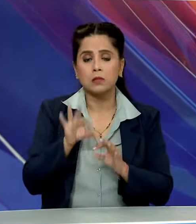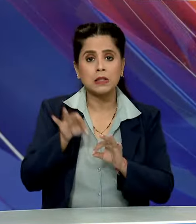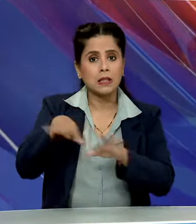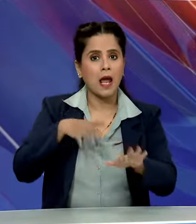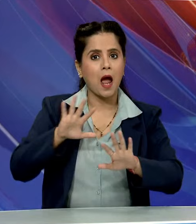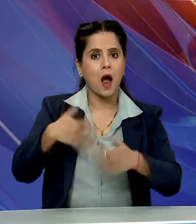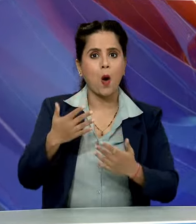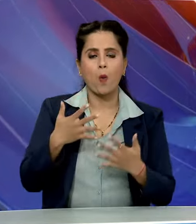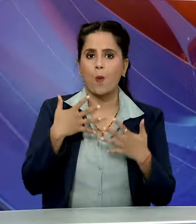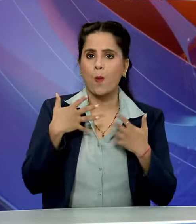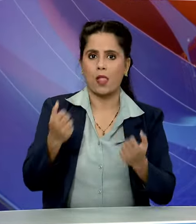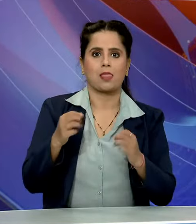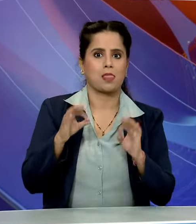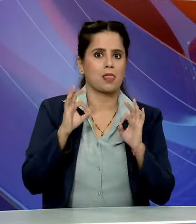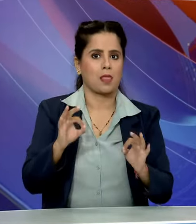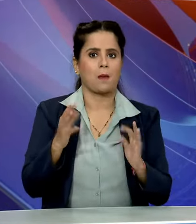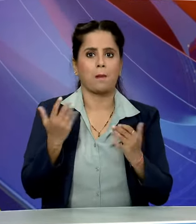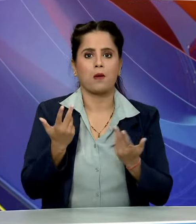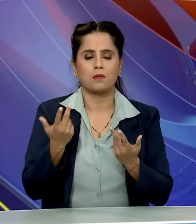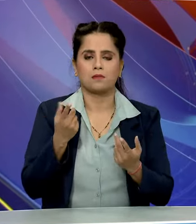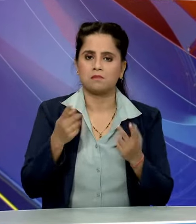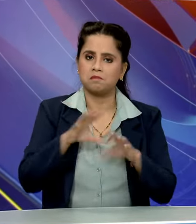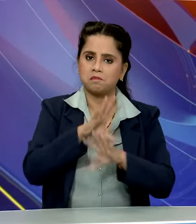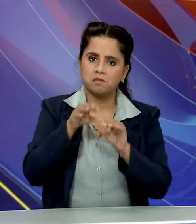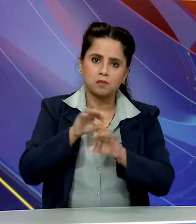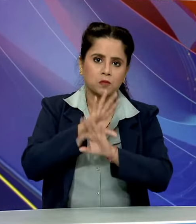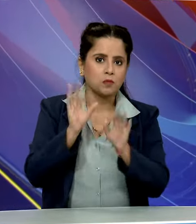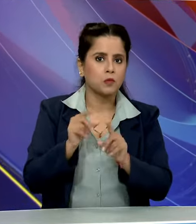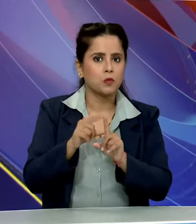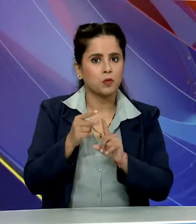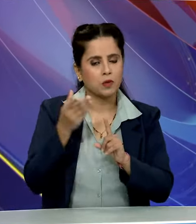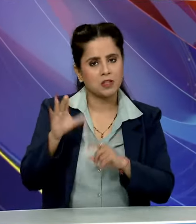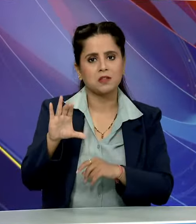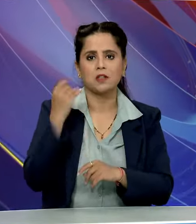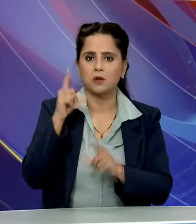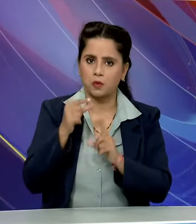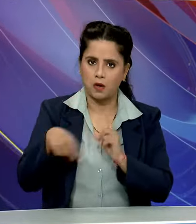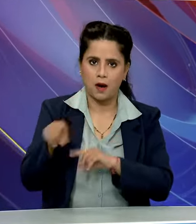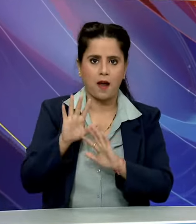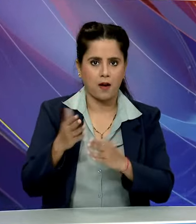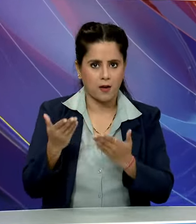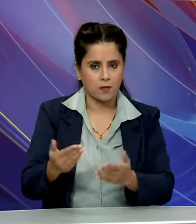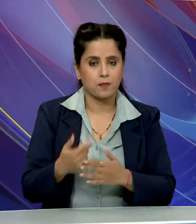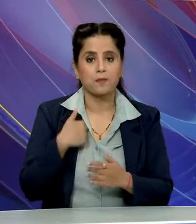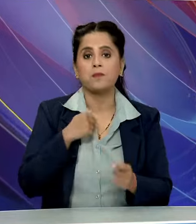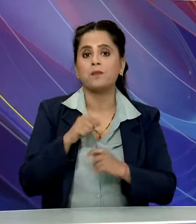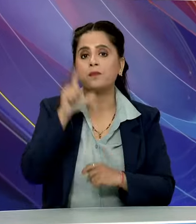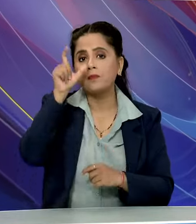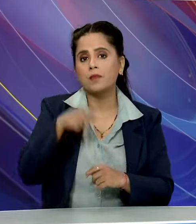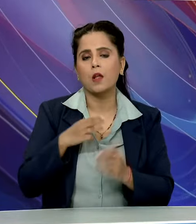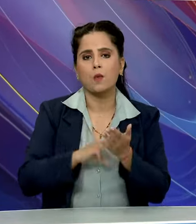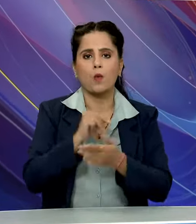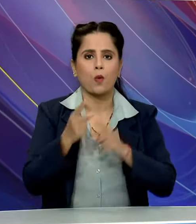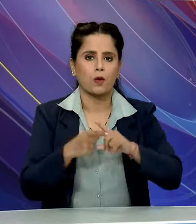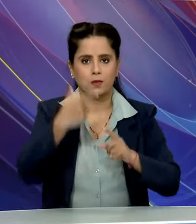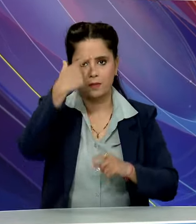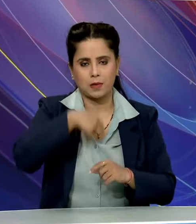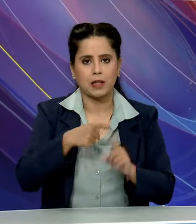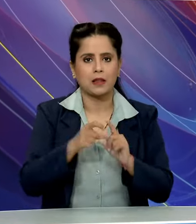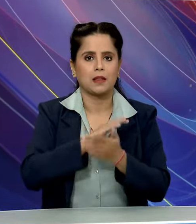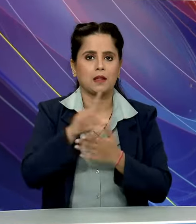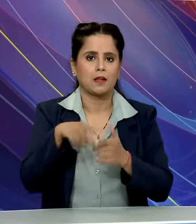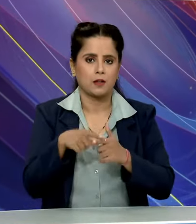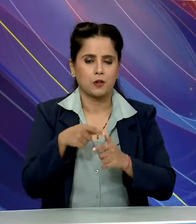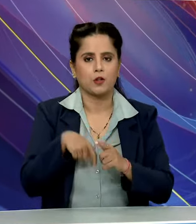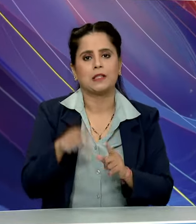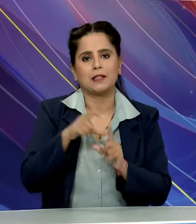कैसे स्वस्त बनाया जा सकता है उसकी सभी तैयारियां चंडिगट सहर के पास है कैमरामन मुहित विगे के साथ धीरज कुमार